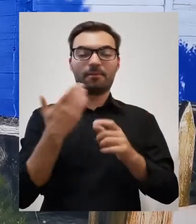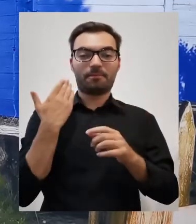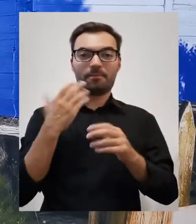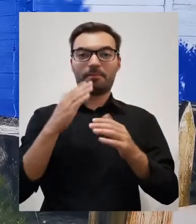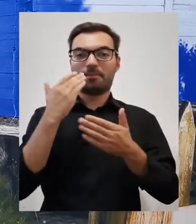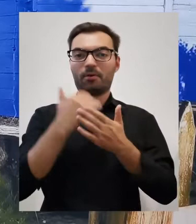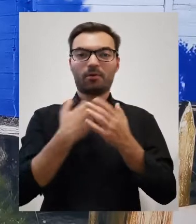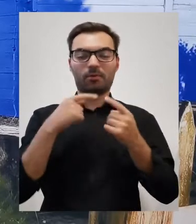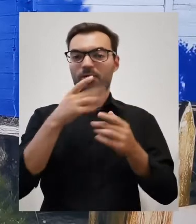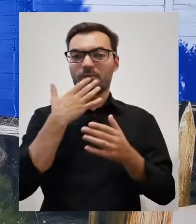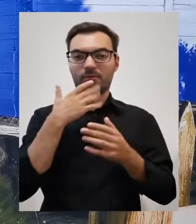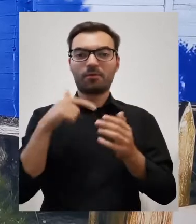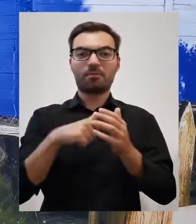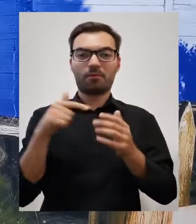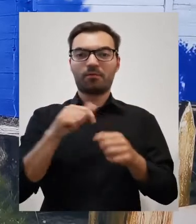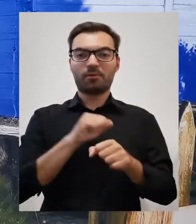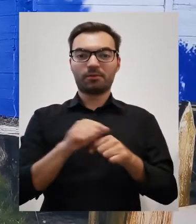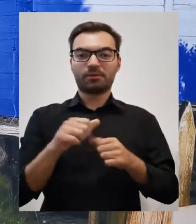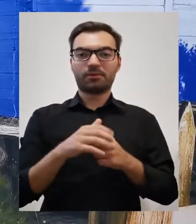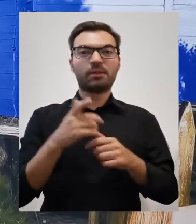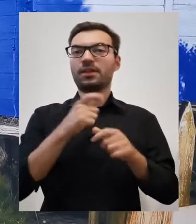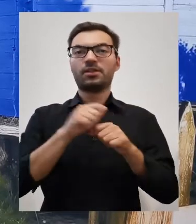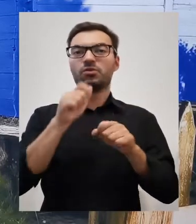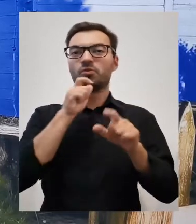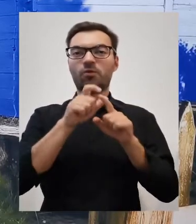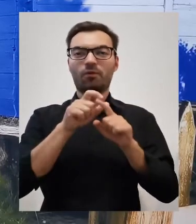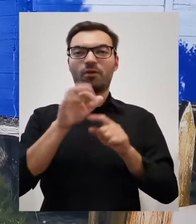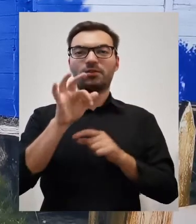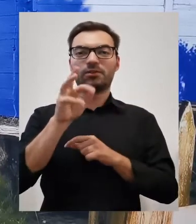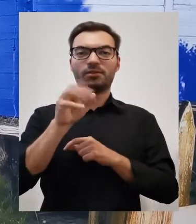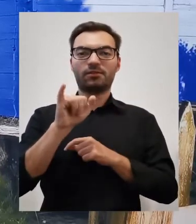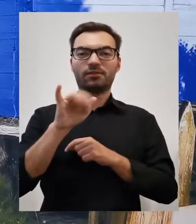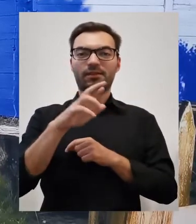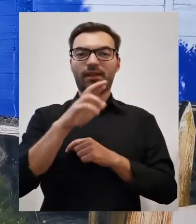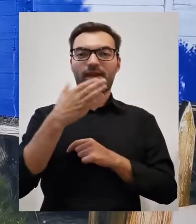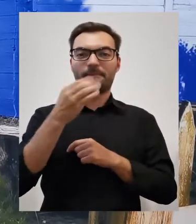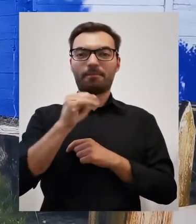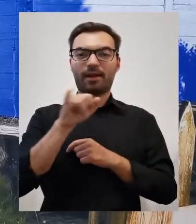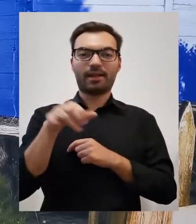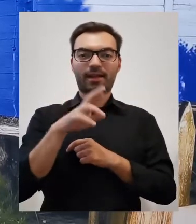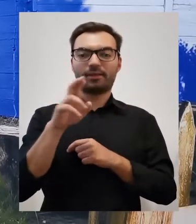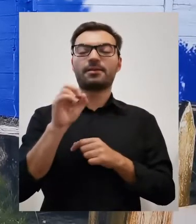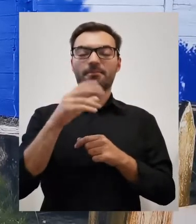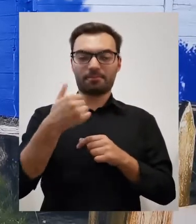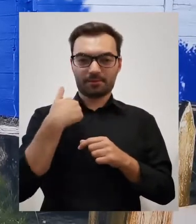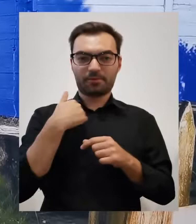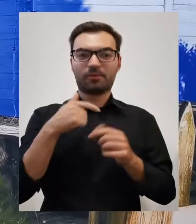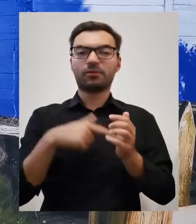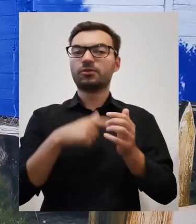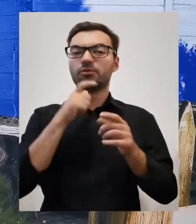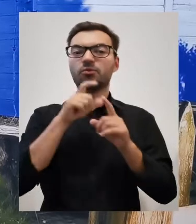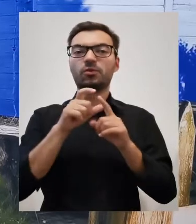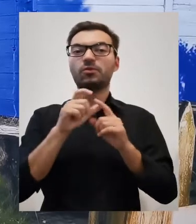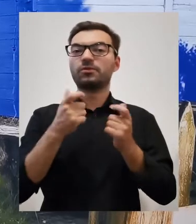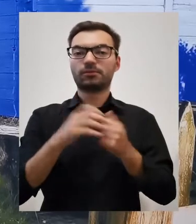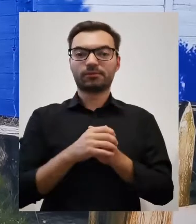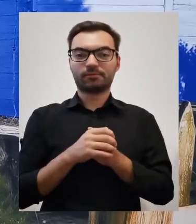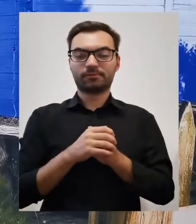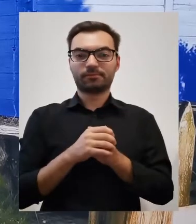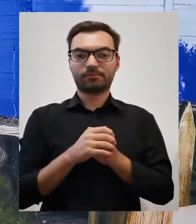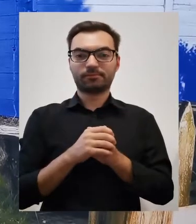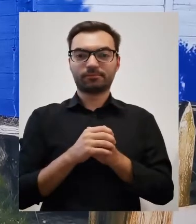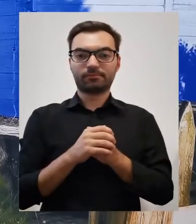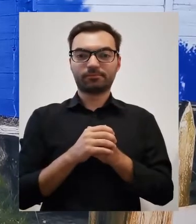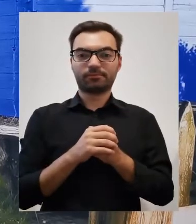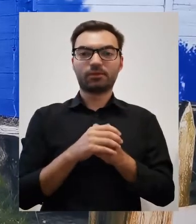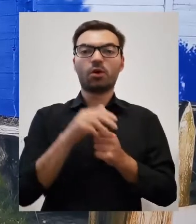całego poprzedniego programu nie padło, a powinno. I wcale nie jest to słowo Świdermajer, bo ono oczywiście się pojawiło. To słowo